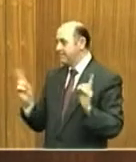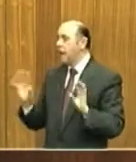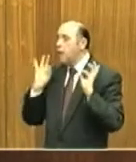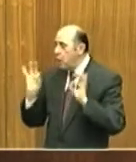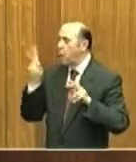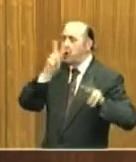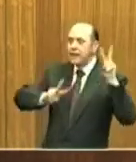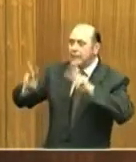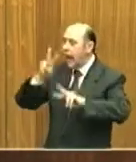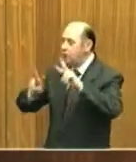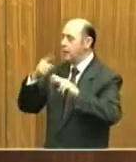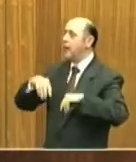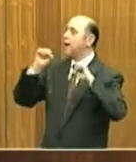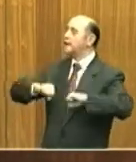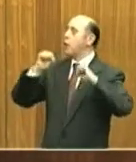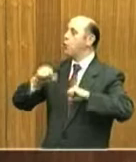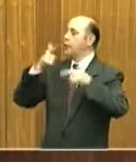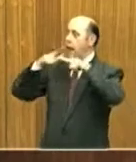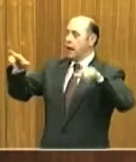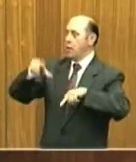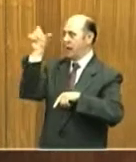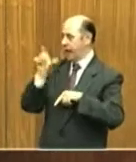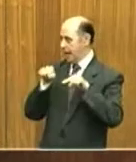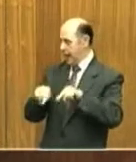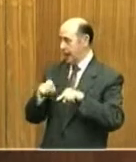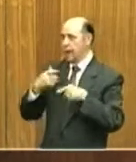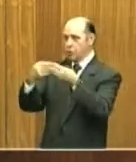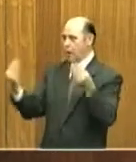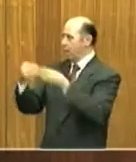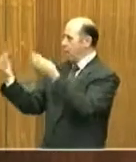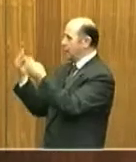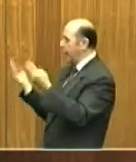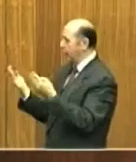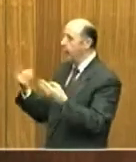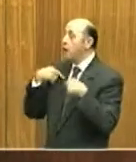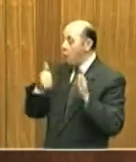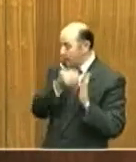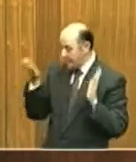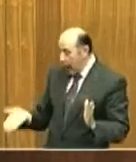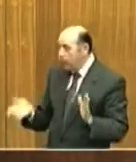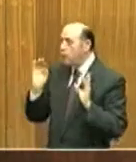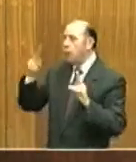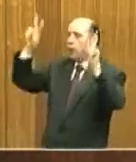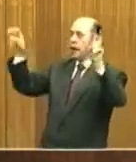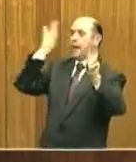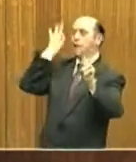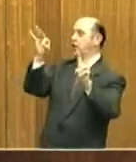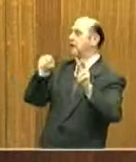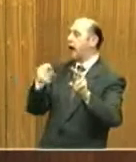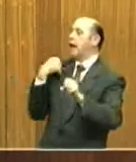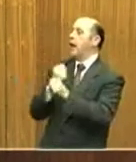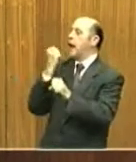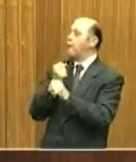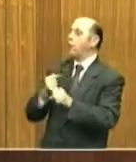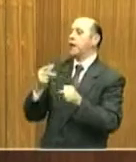l'indagine sulla salute della lingua italiana, sulle nostre frontiere, è stato quest'anno il tema centrale dei lavori della comunità